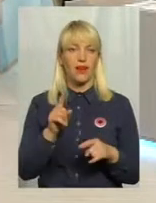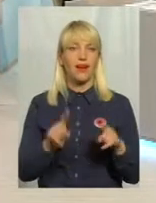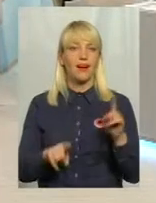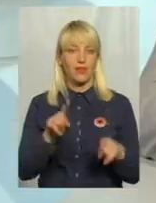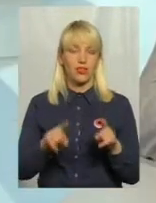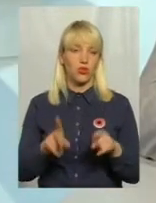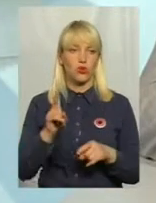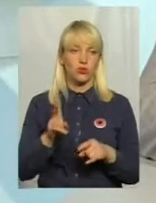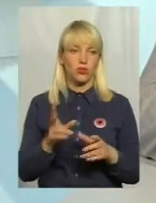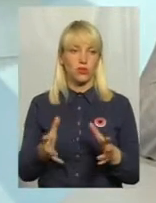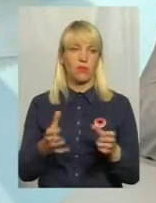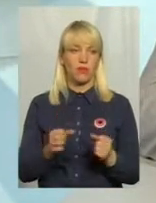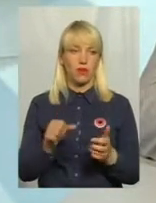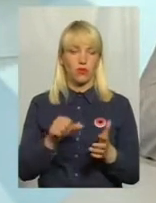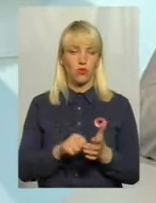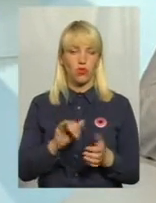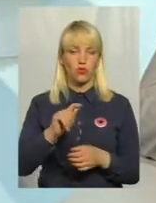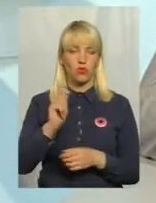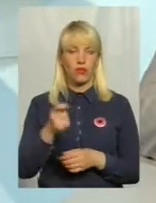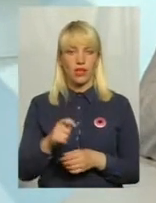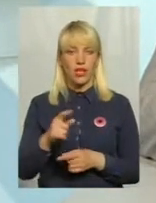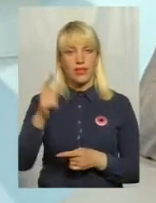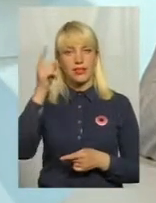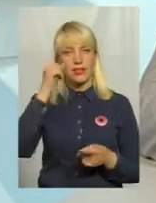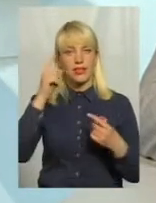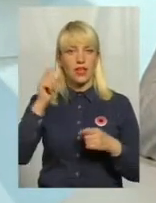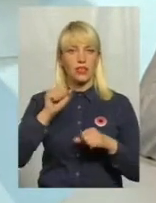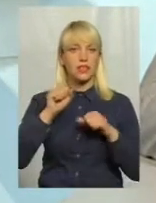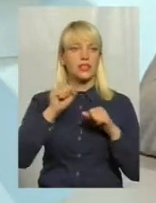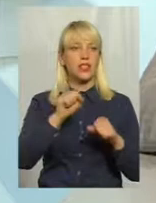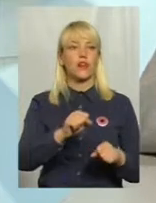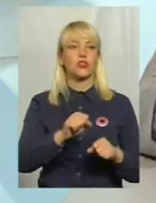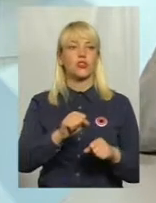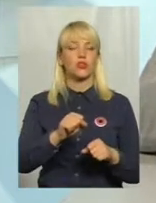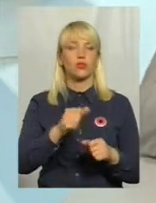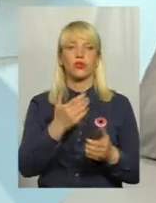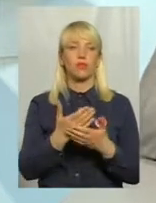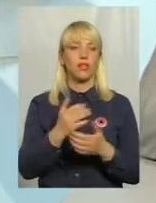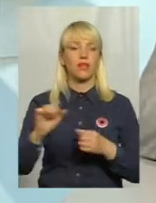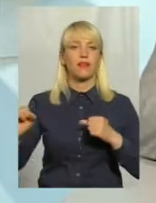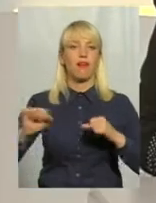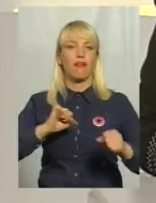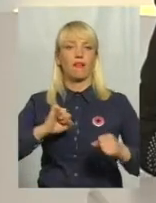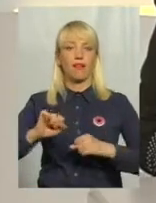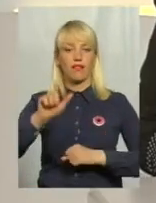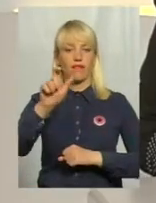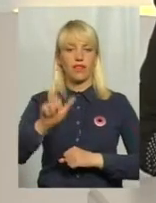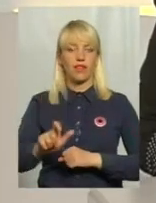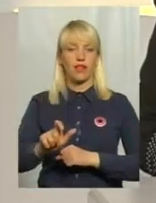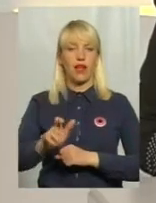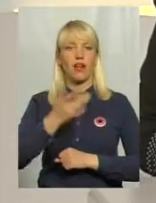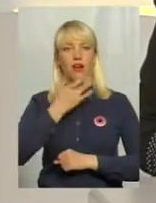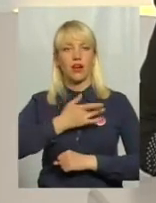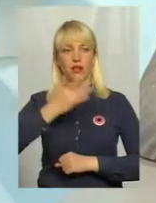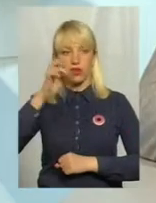приймав участь у війні з ідеєю захисту, наприклад, керівника радянської держави Йосипа Сталіна.